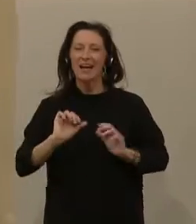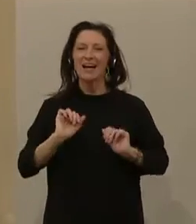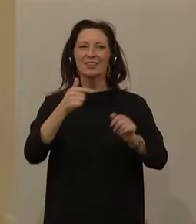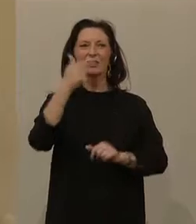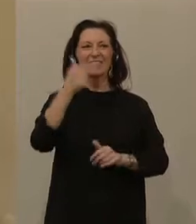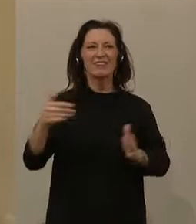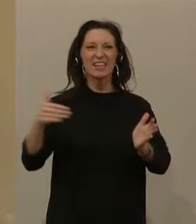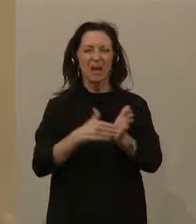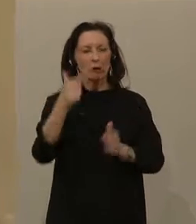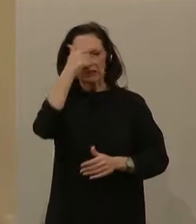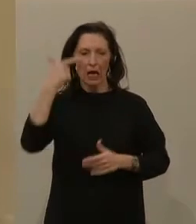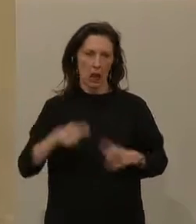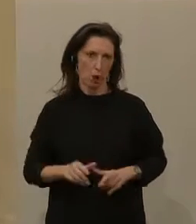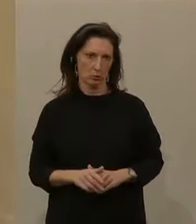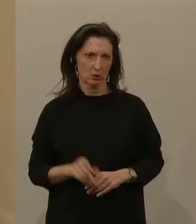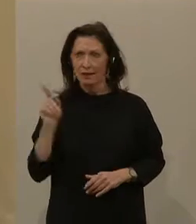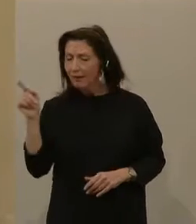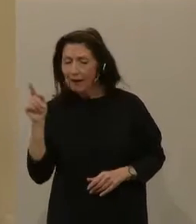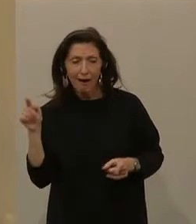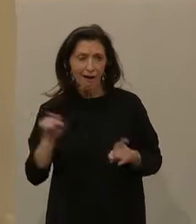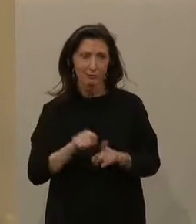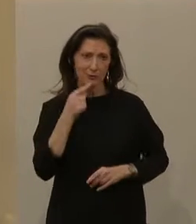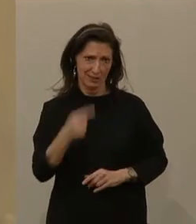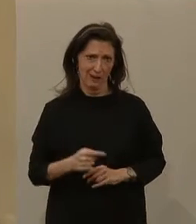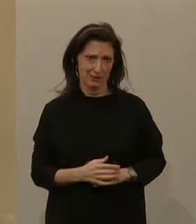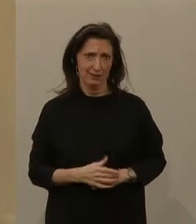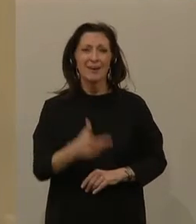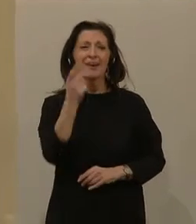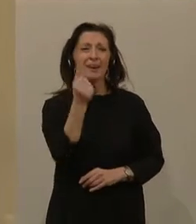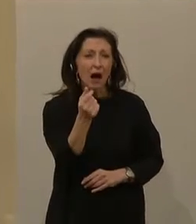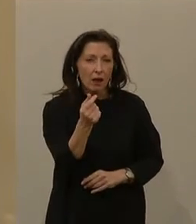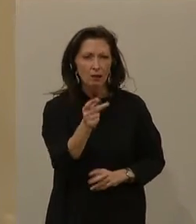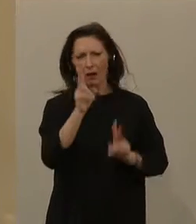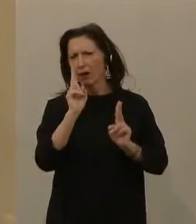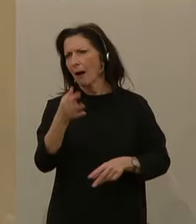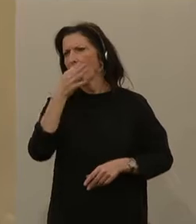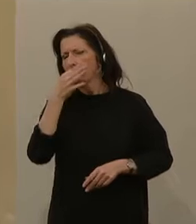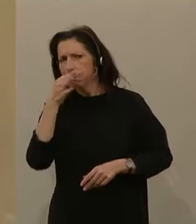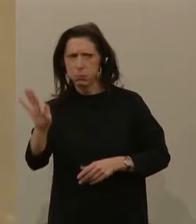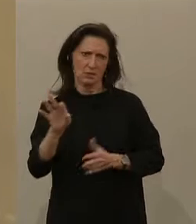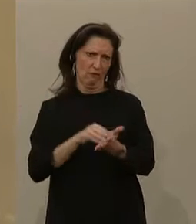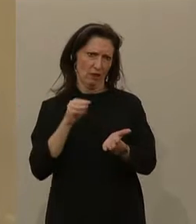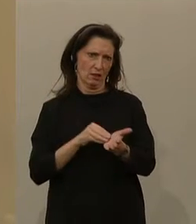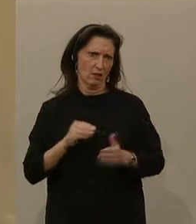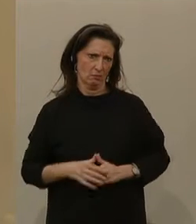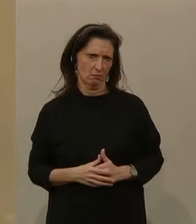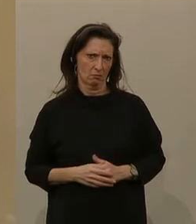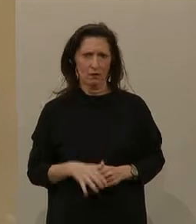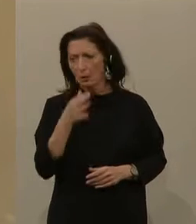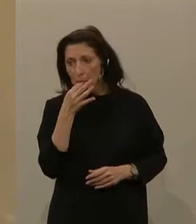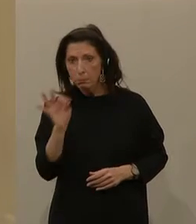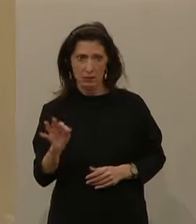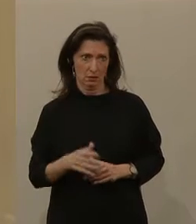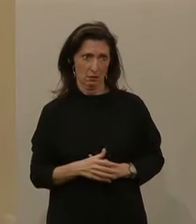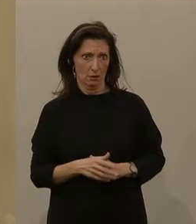keinen Sinn macht. Und er hat auch gesagt, dass wir dieses Geld viel besser dafür verwenden könnten, um